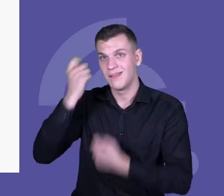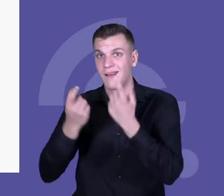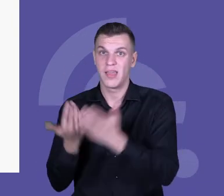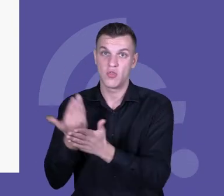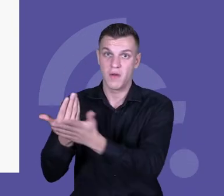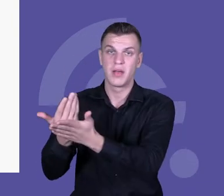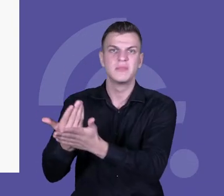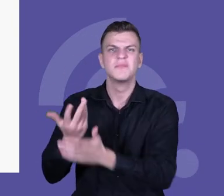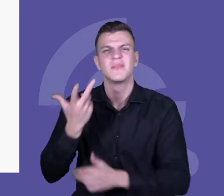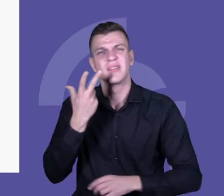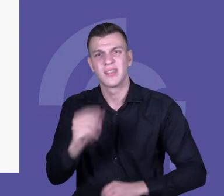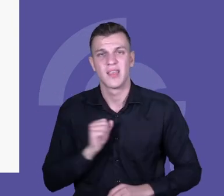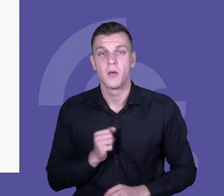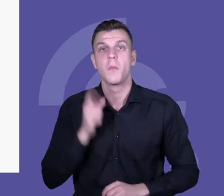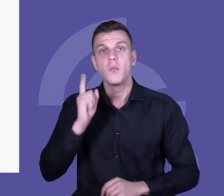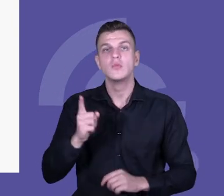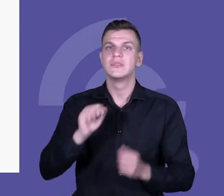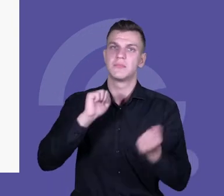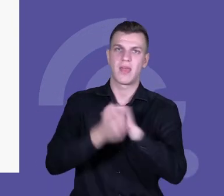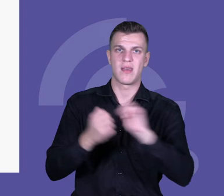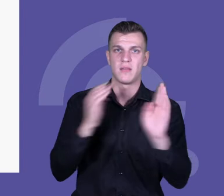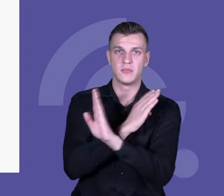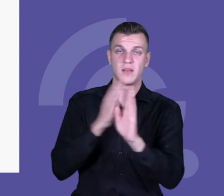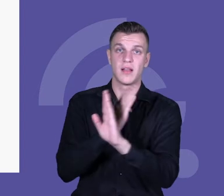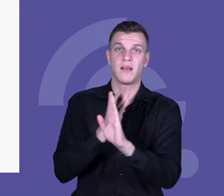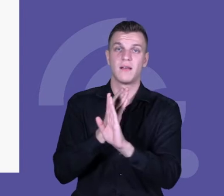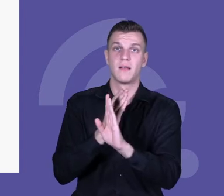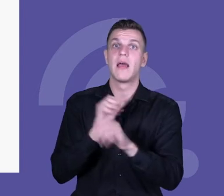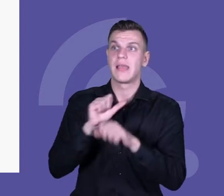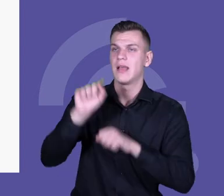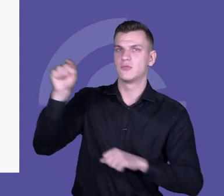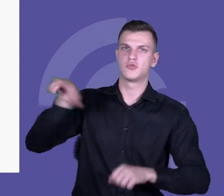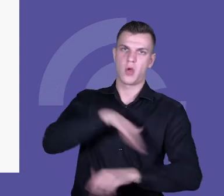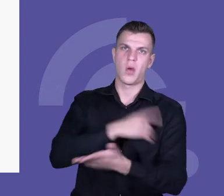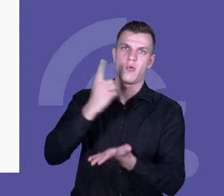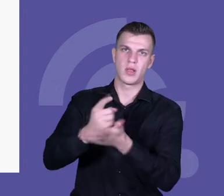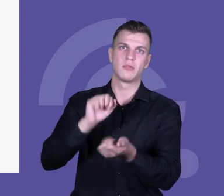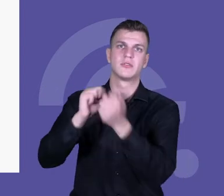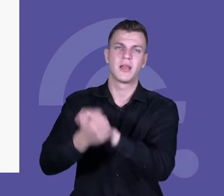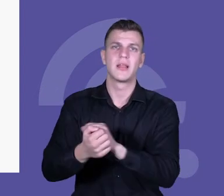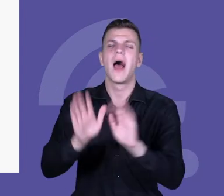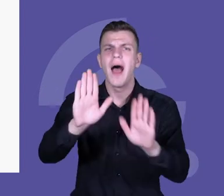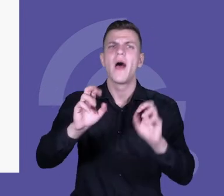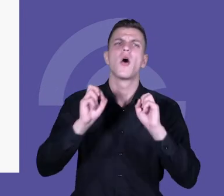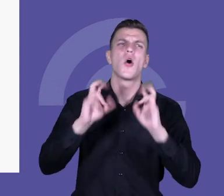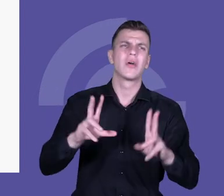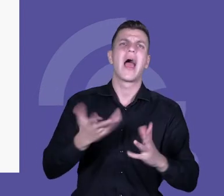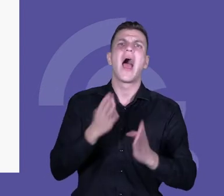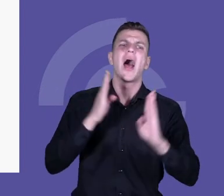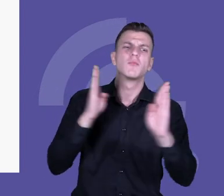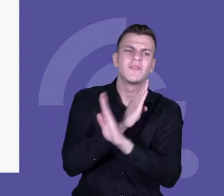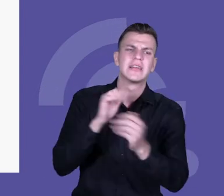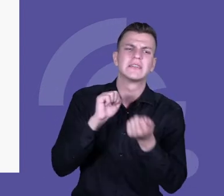przesterowania na inne tory. Tutaj gościmy szkoły, które świetnie to zrobiły, ale znowu bardziej w praktyce. Co to znaczy zmienić klimat w klasie?